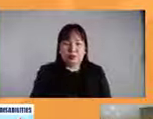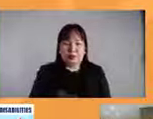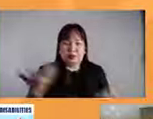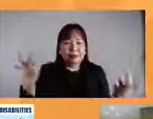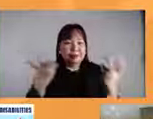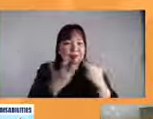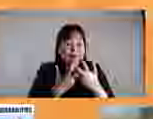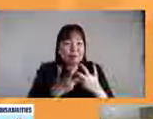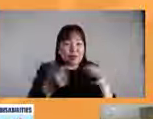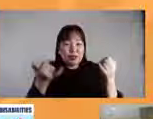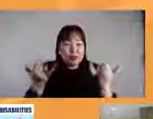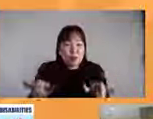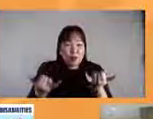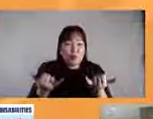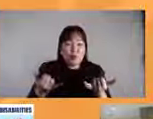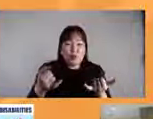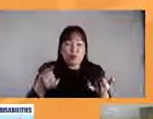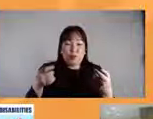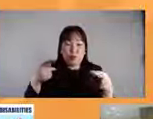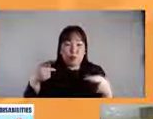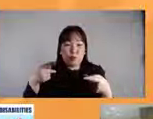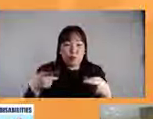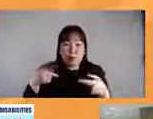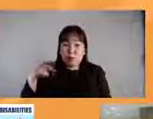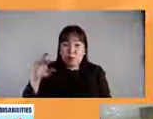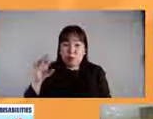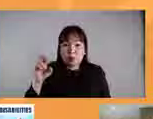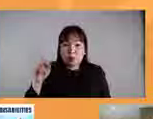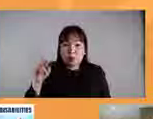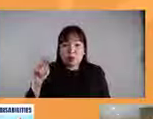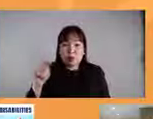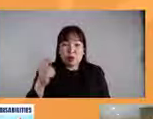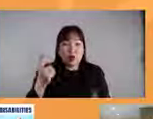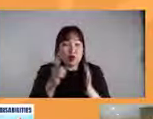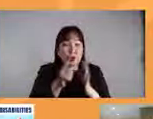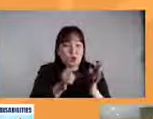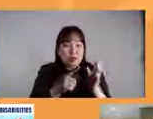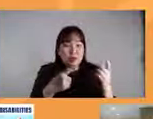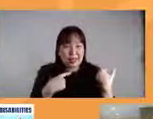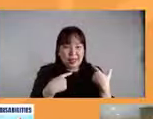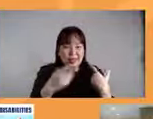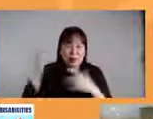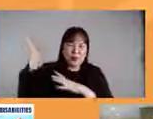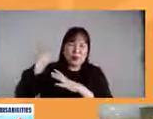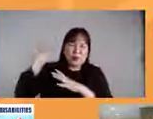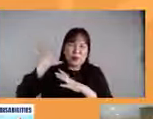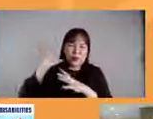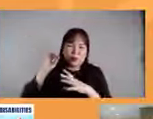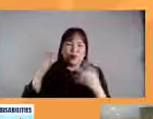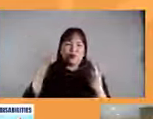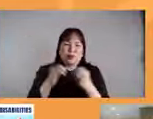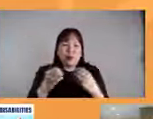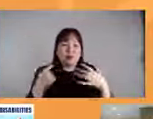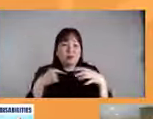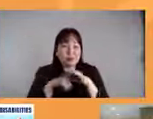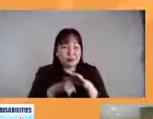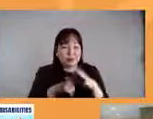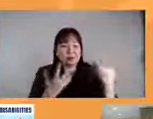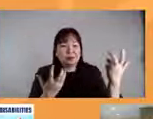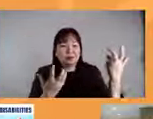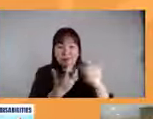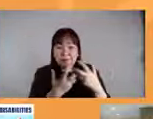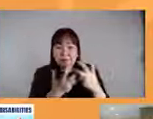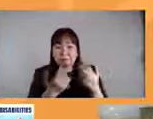times yung existing laws din natin para mas lalo pang maging inclusive persons with